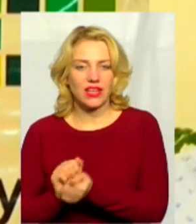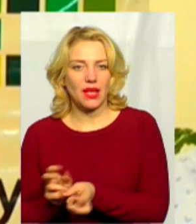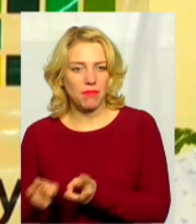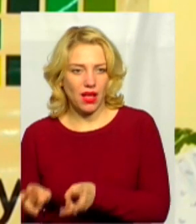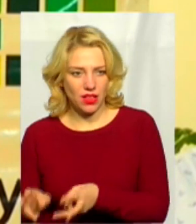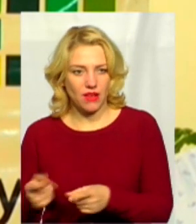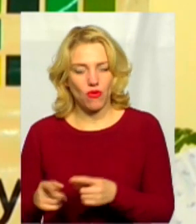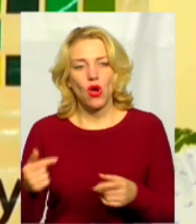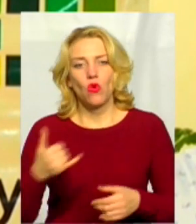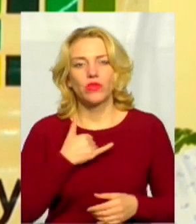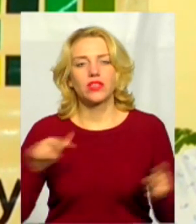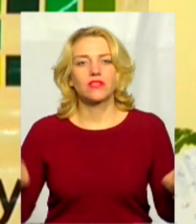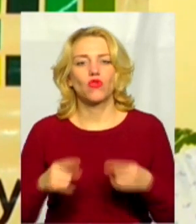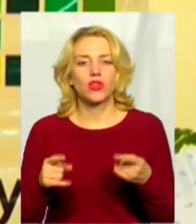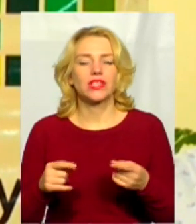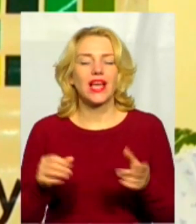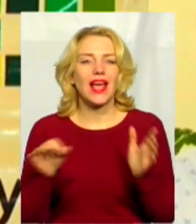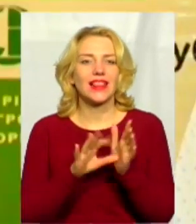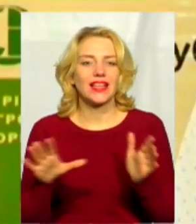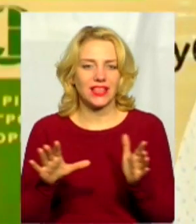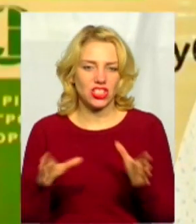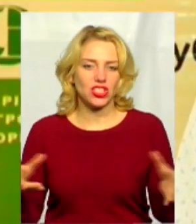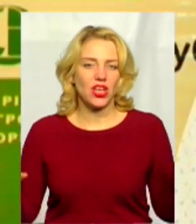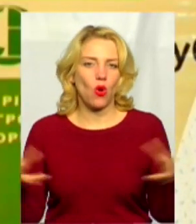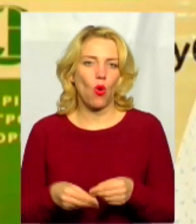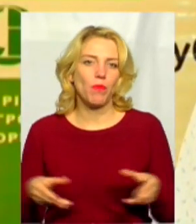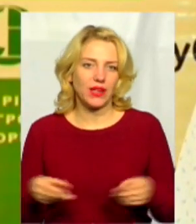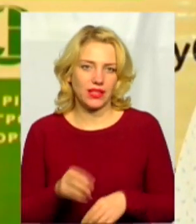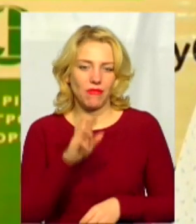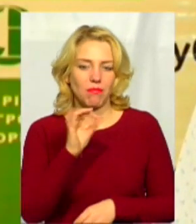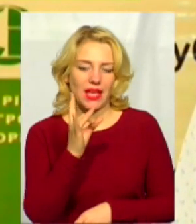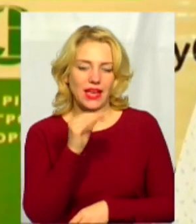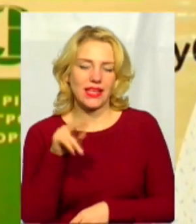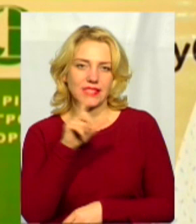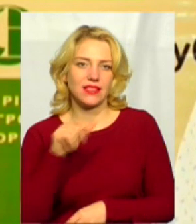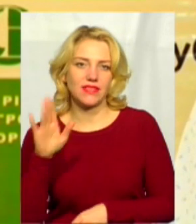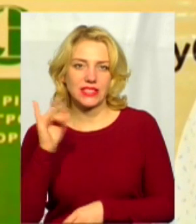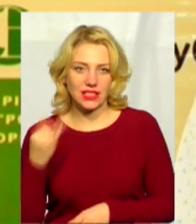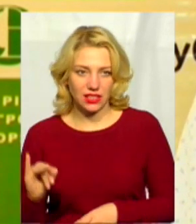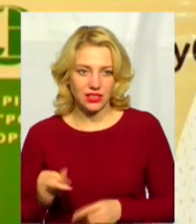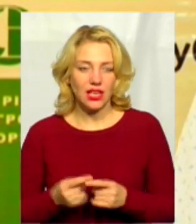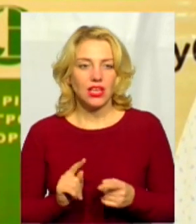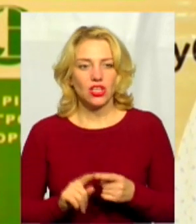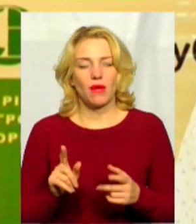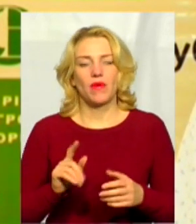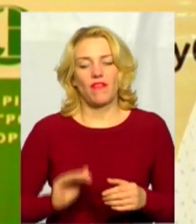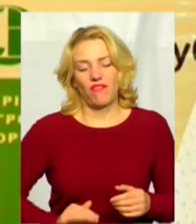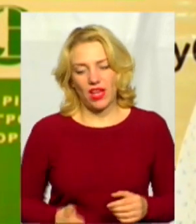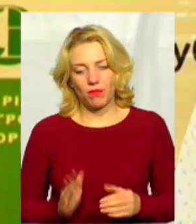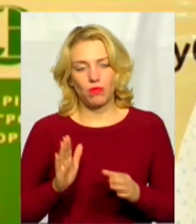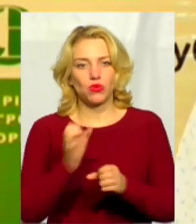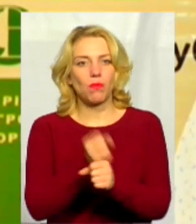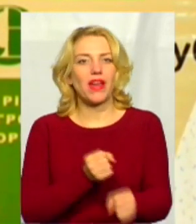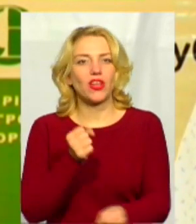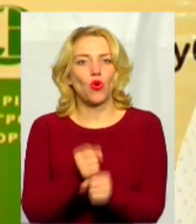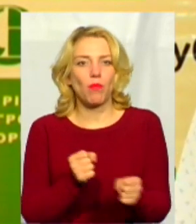енергетичний кооператив, Берездівський енергетичний кооператив. Для того, щоб купувати солому, вимікаючи фермерів, переробляти її